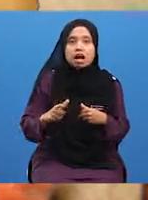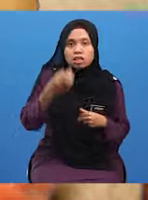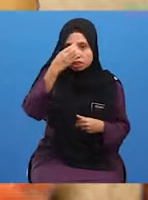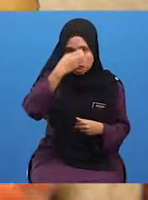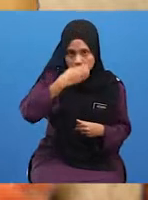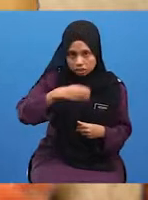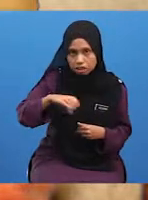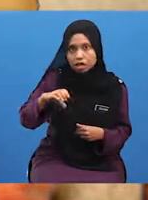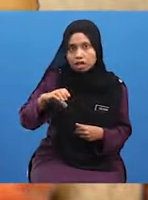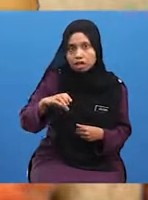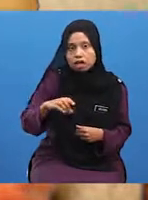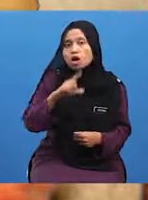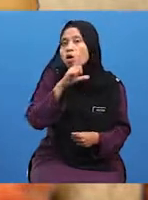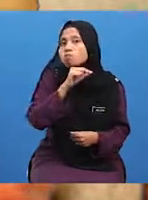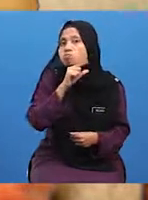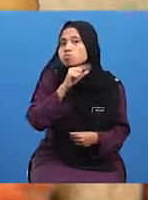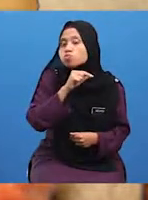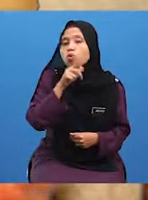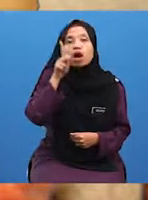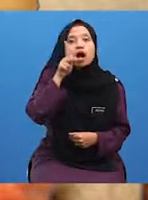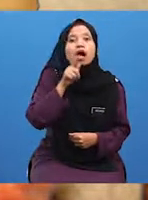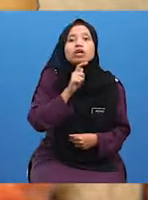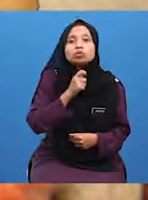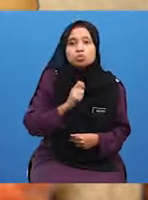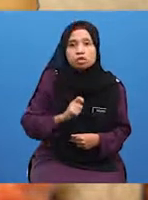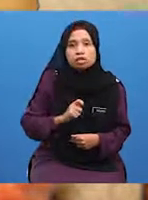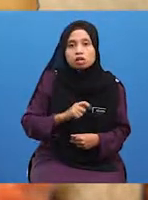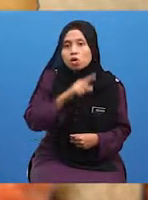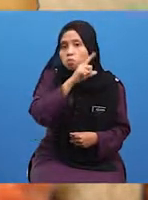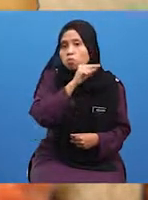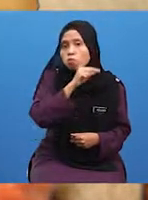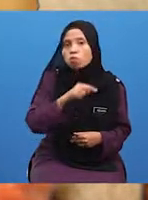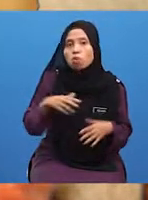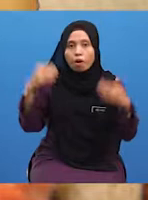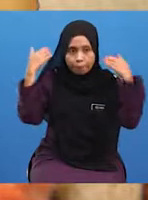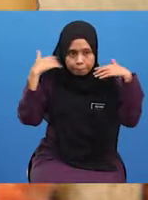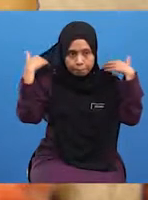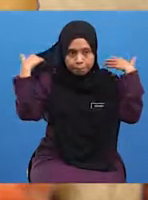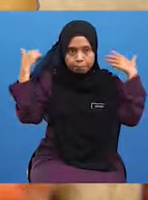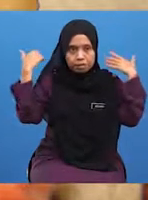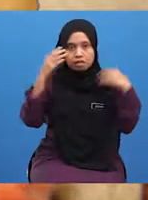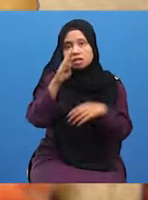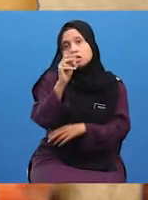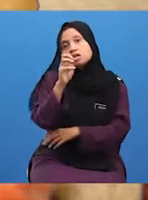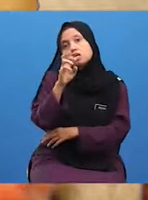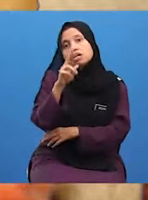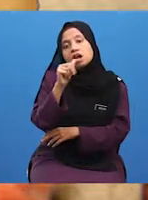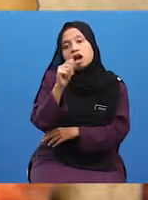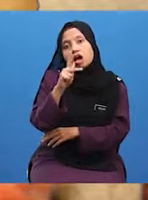gajah, burung kakak tua, burung merak, buah oran,